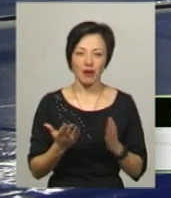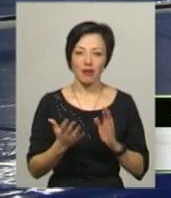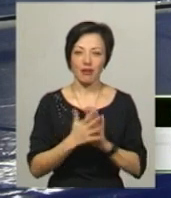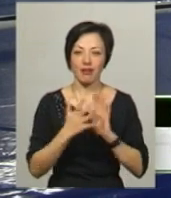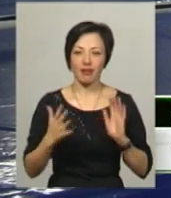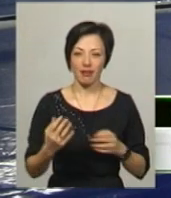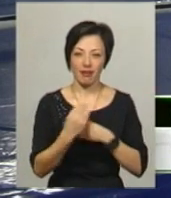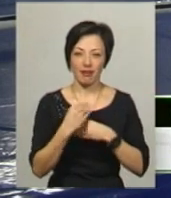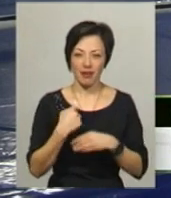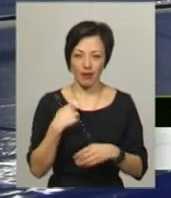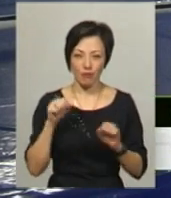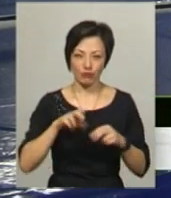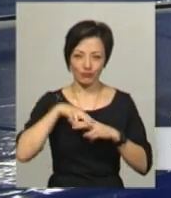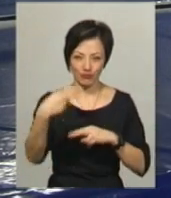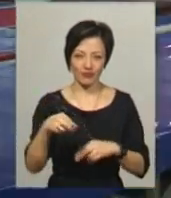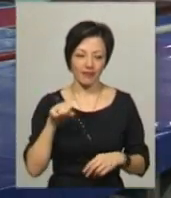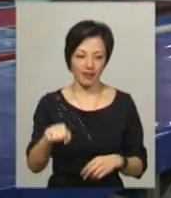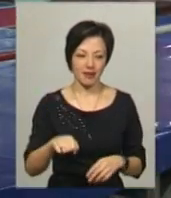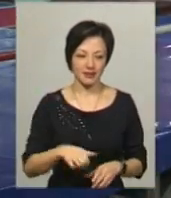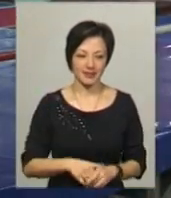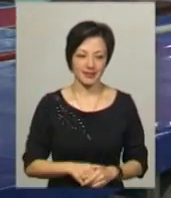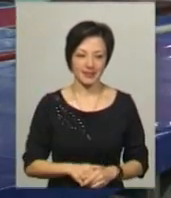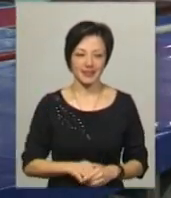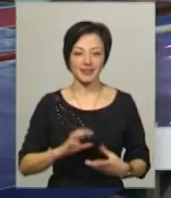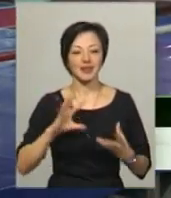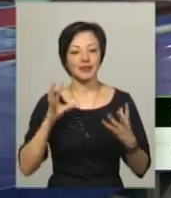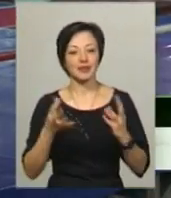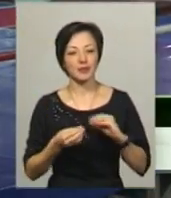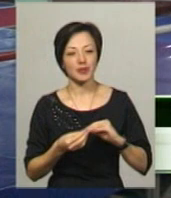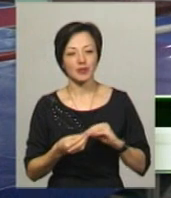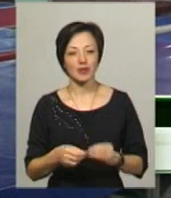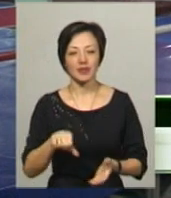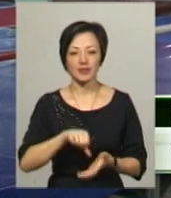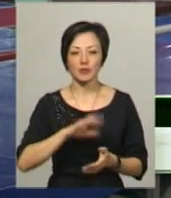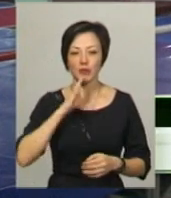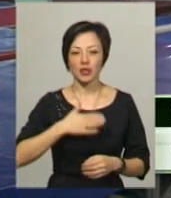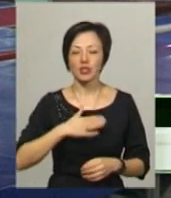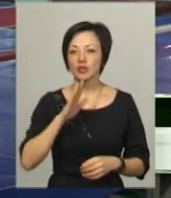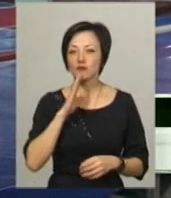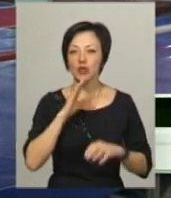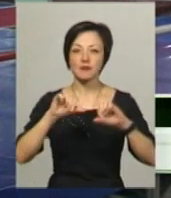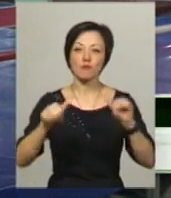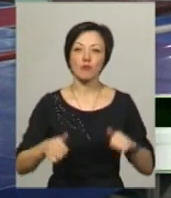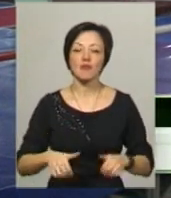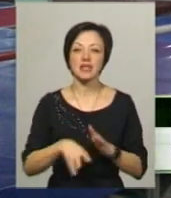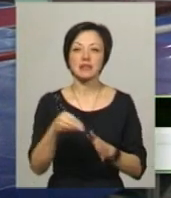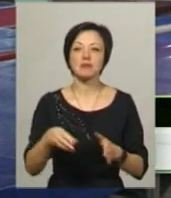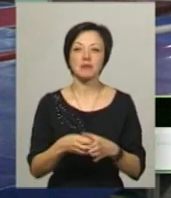я можу вдарити. По результатам виступів наших дівчат, сформовані